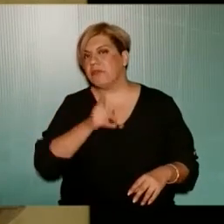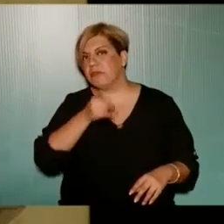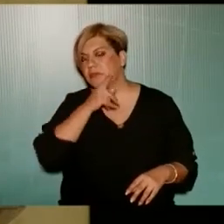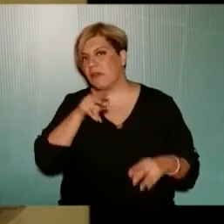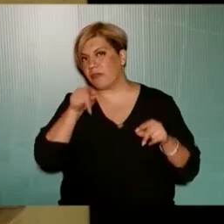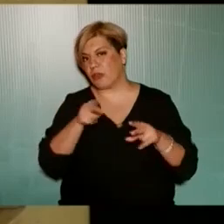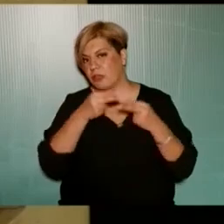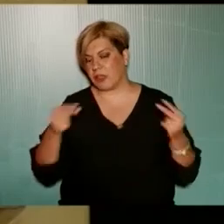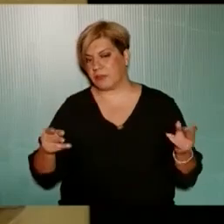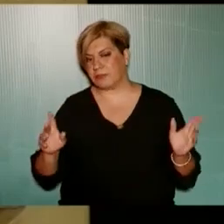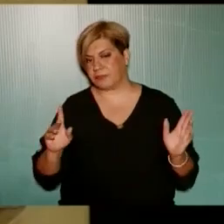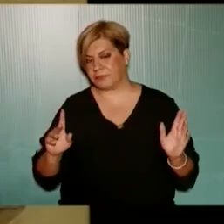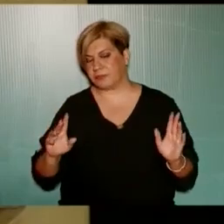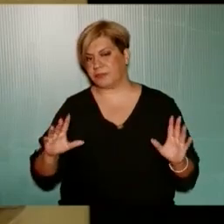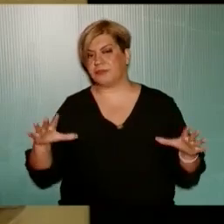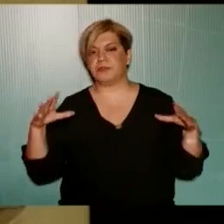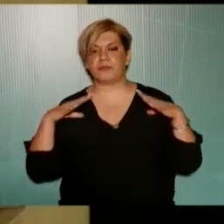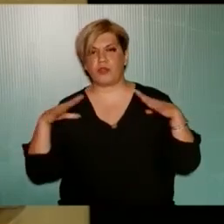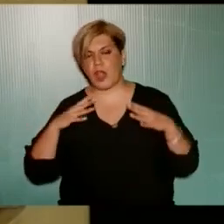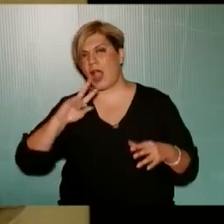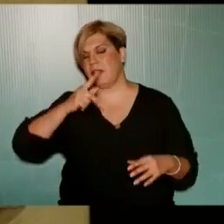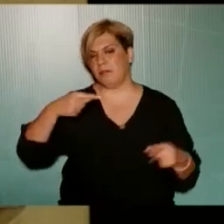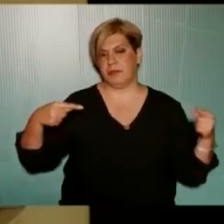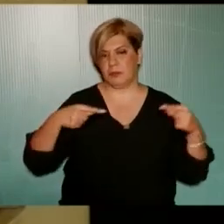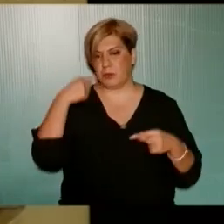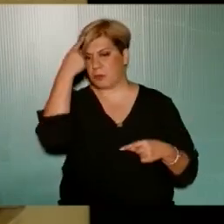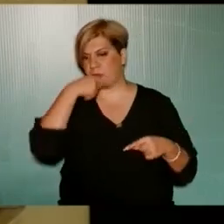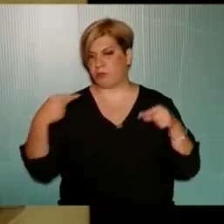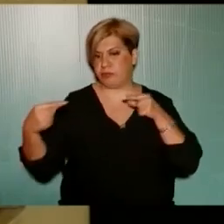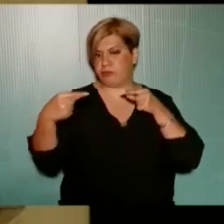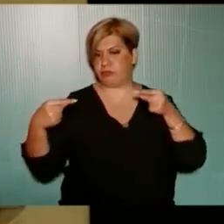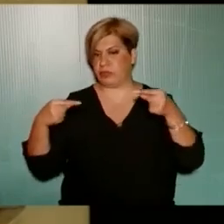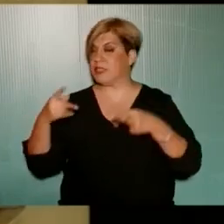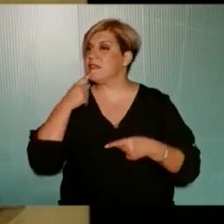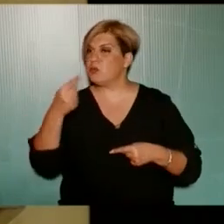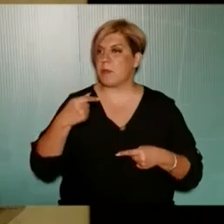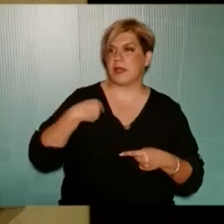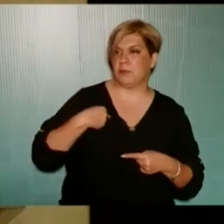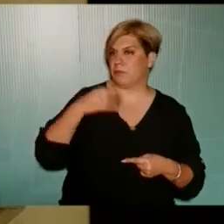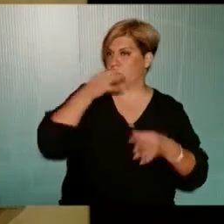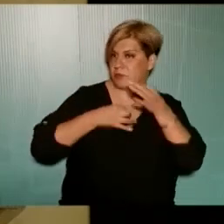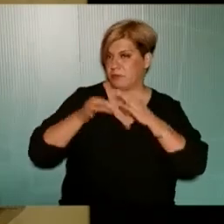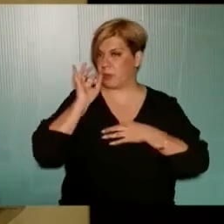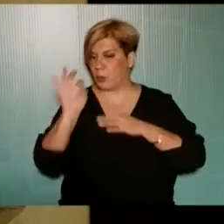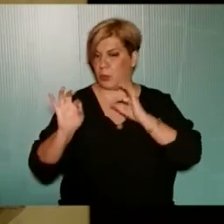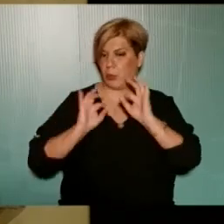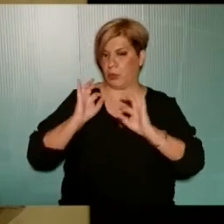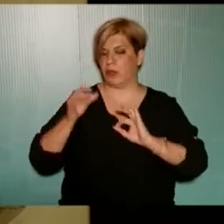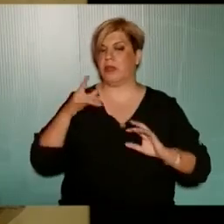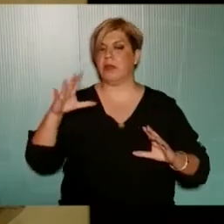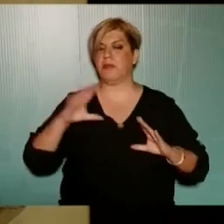γίνεται αυτό. Η βολική αντιπαράθεση επιπροσωπικού, τι μου είπες, τι σου είπα, και η βολική